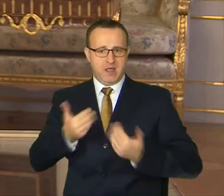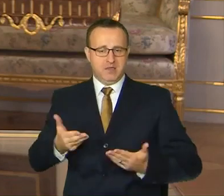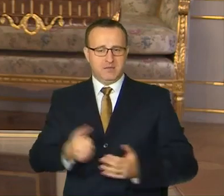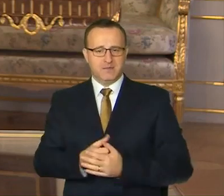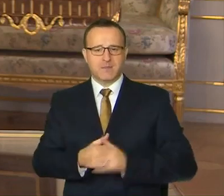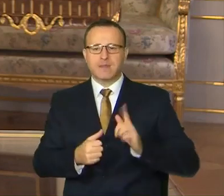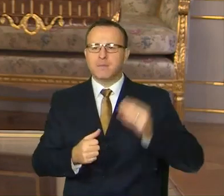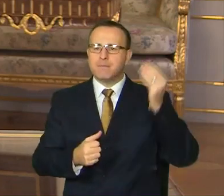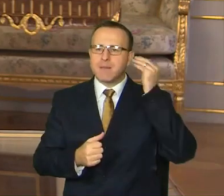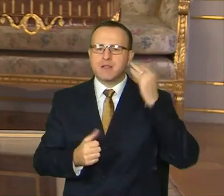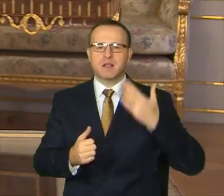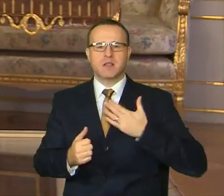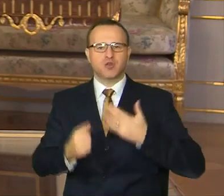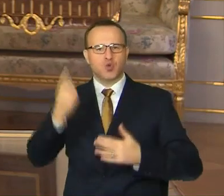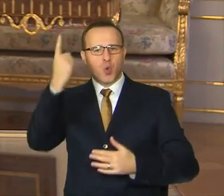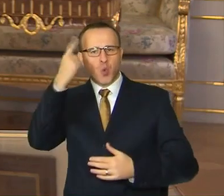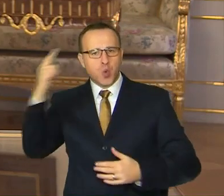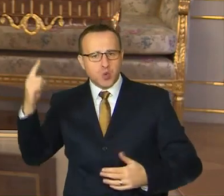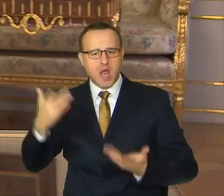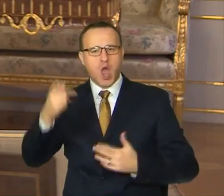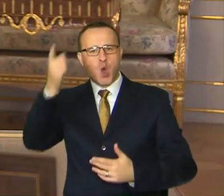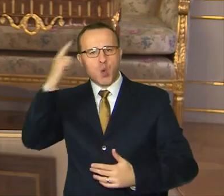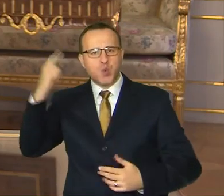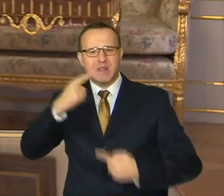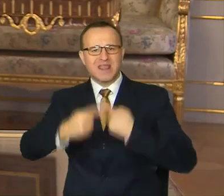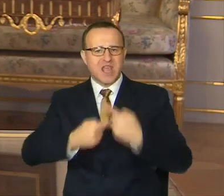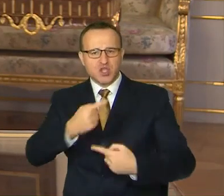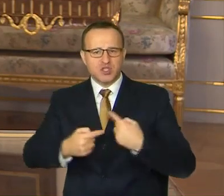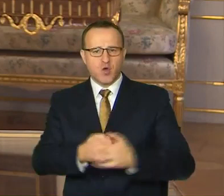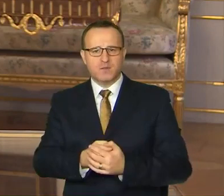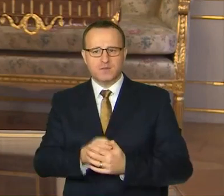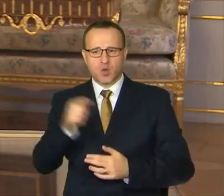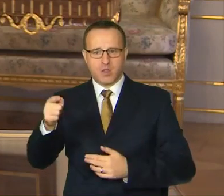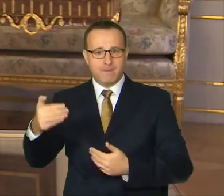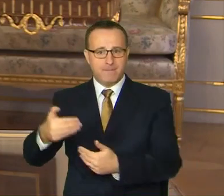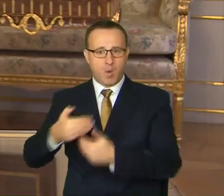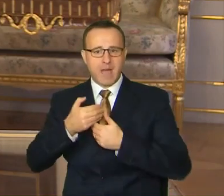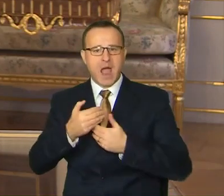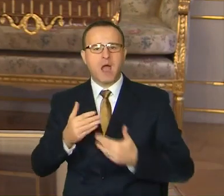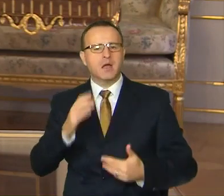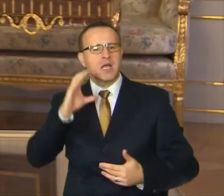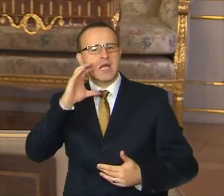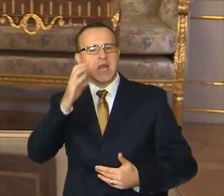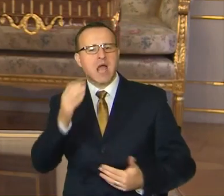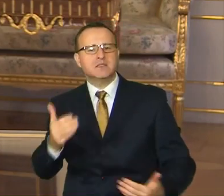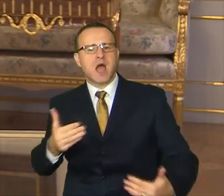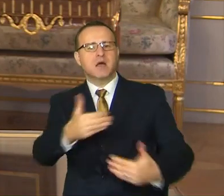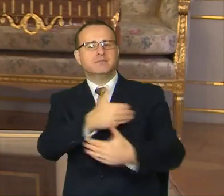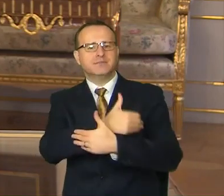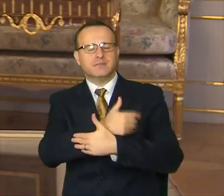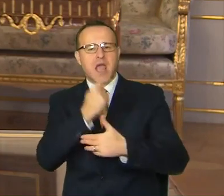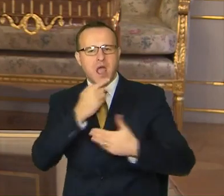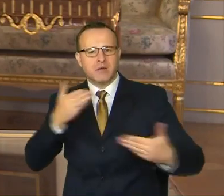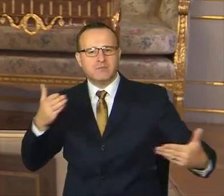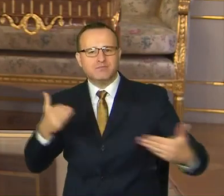Pamätajme na našu kultúru a na naše kultúrne dedičstvo. pomáhajú nám objať krásu, ale spodobujú aj konflikt